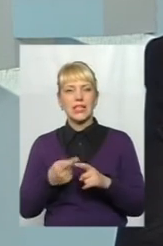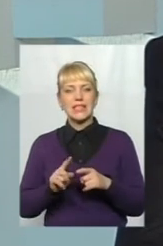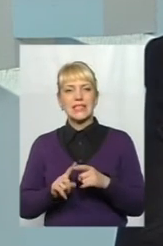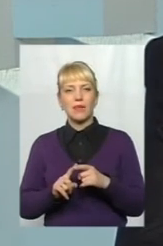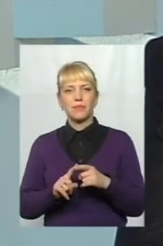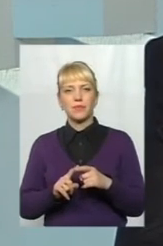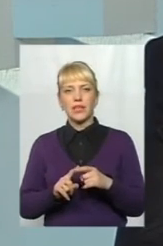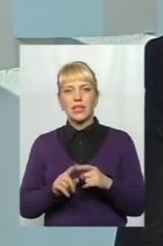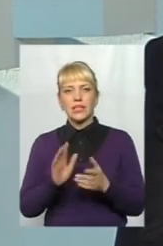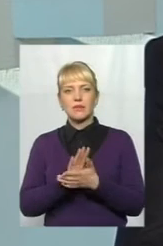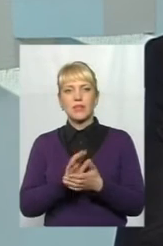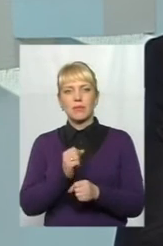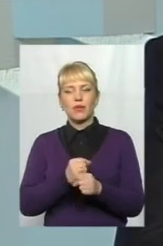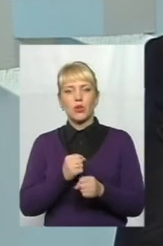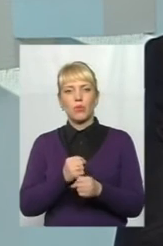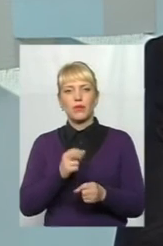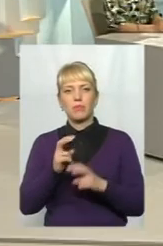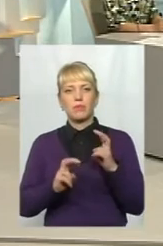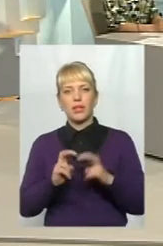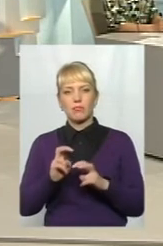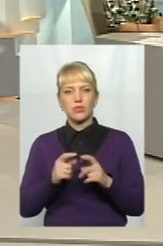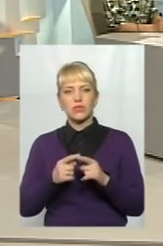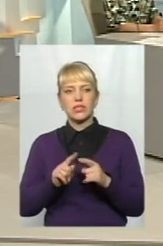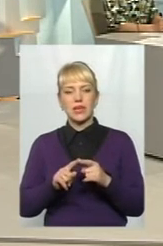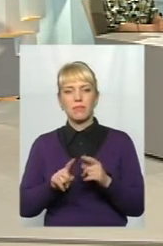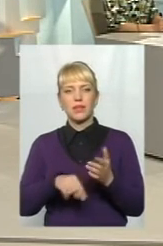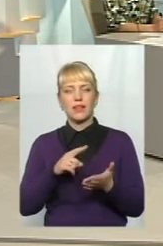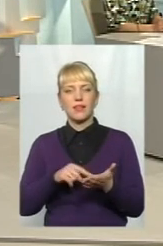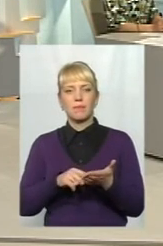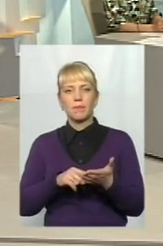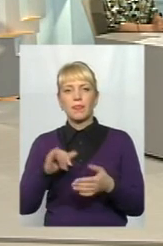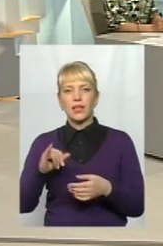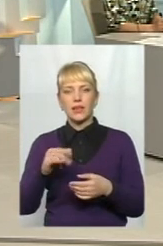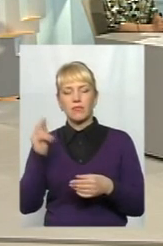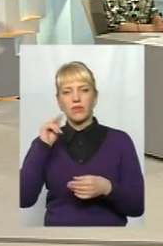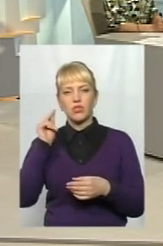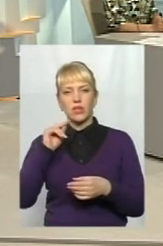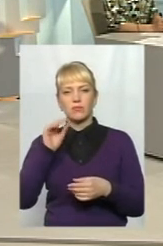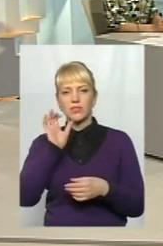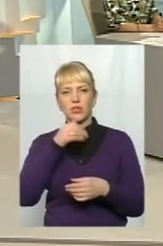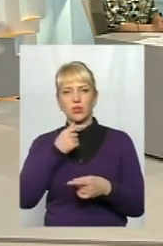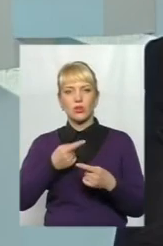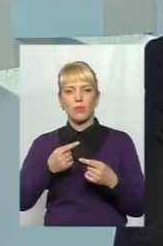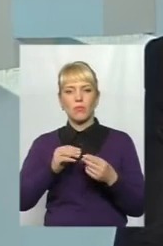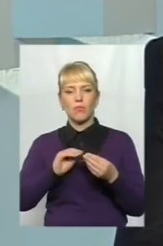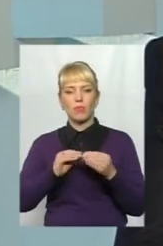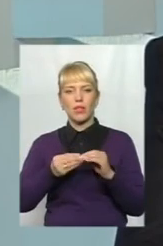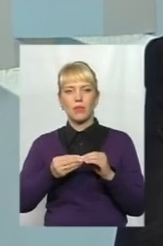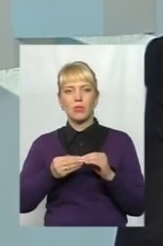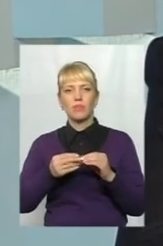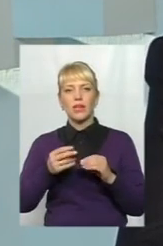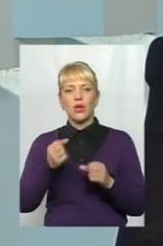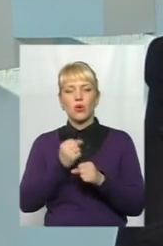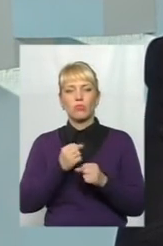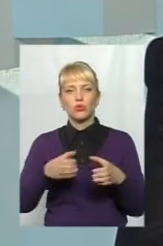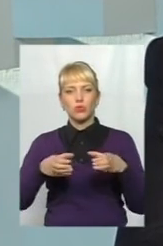сміттєпереробне підприємство, це питання, тобто, ми вивчаємо на досить серйозному прикладному рівні, робоча